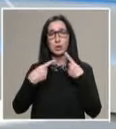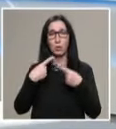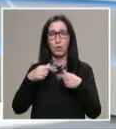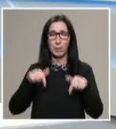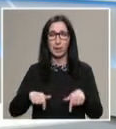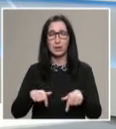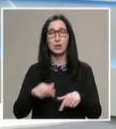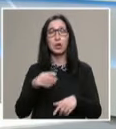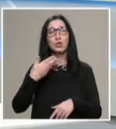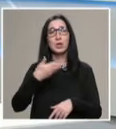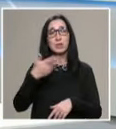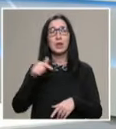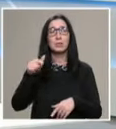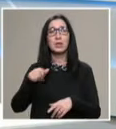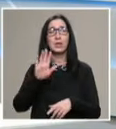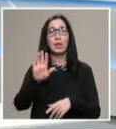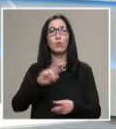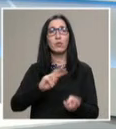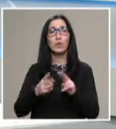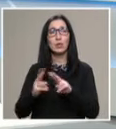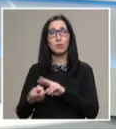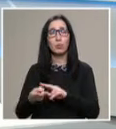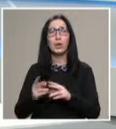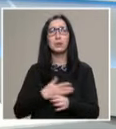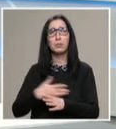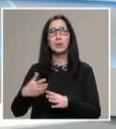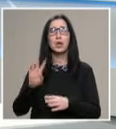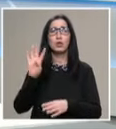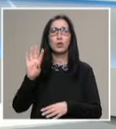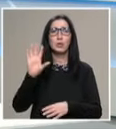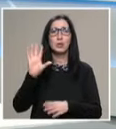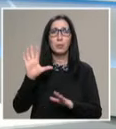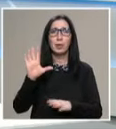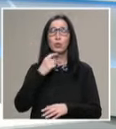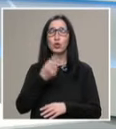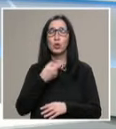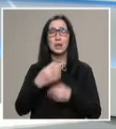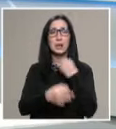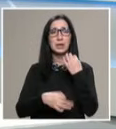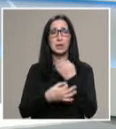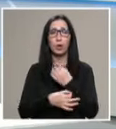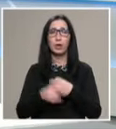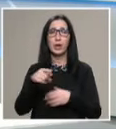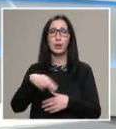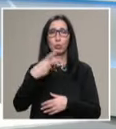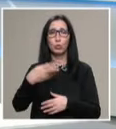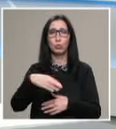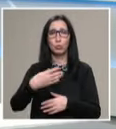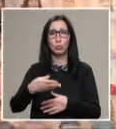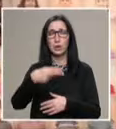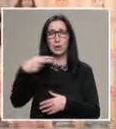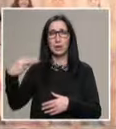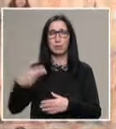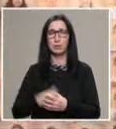Ще ви разкажем и за неговите трансформации през 45-годишната му история. Преди това, ето и останалите теми в предаването.